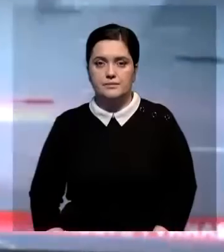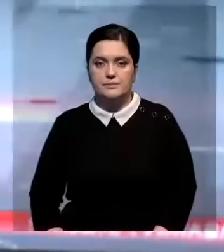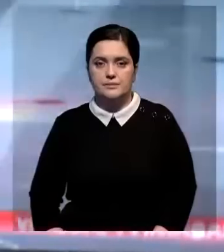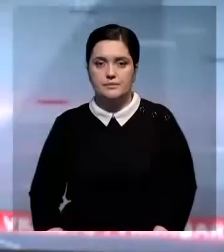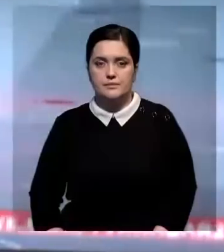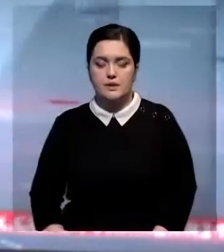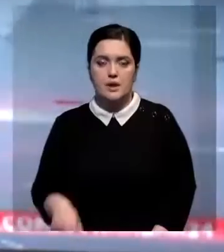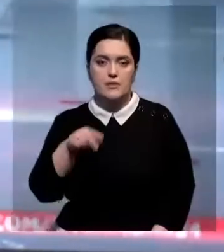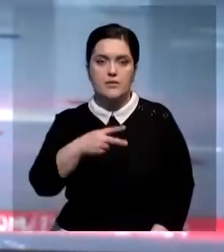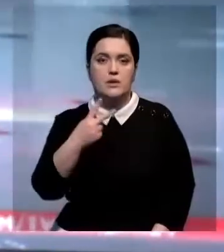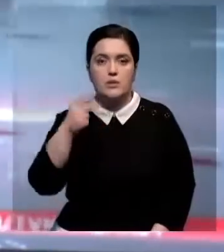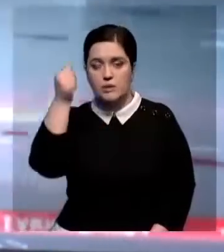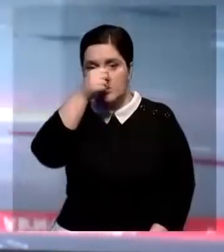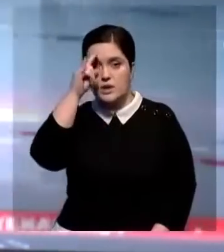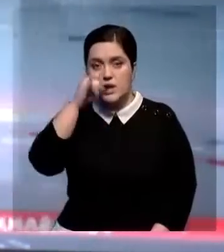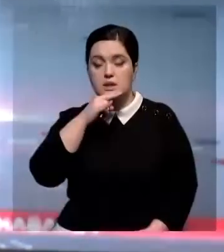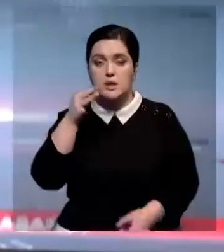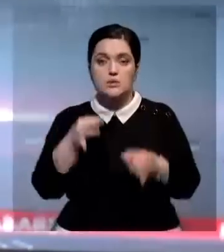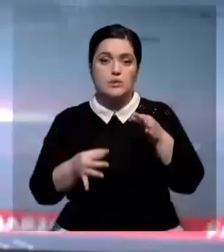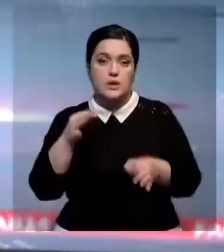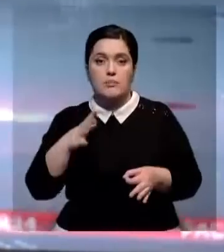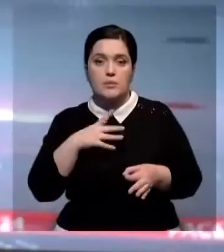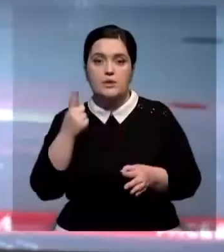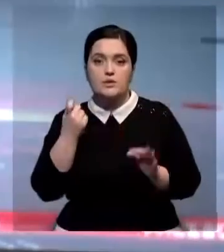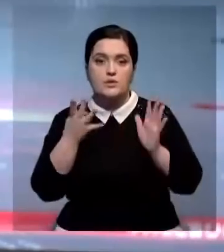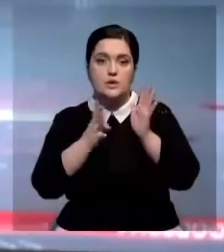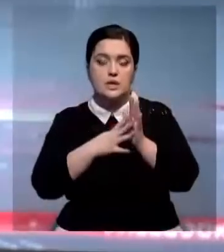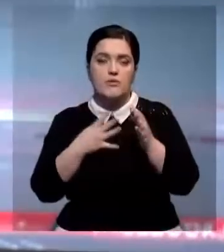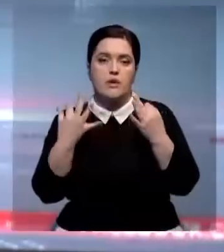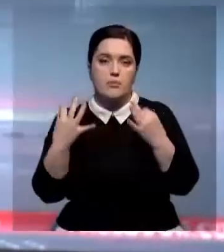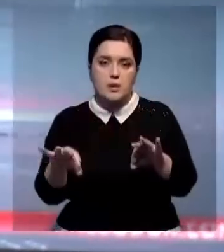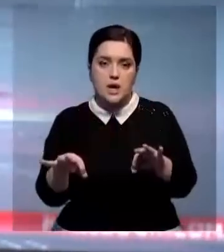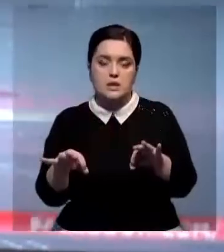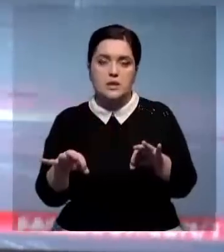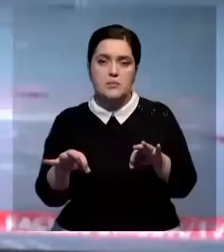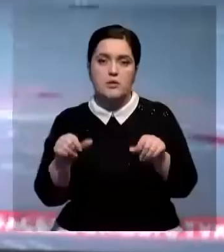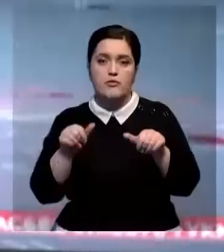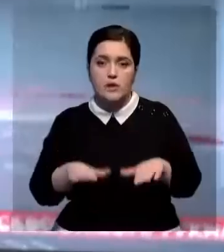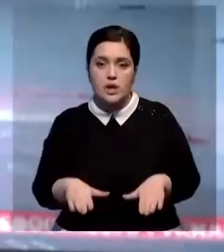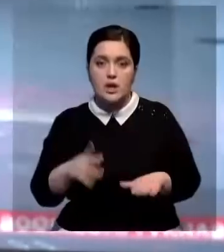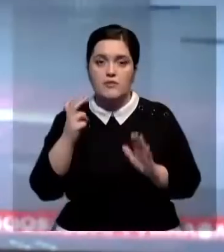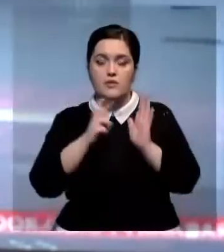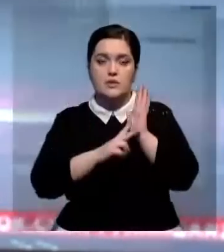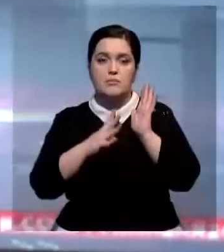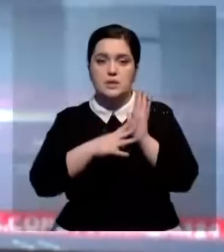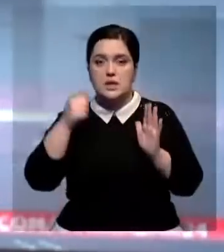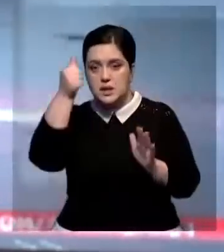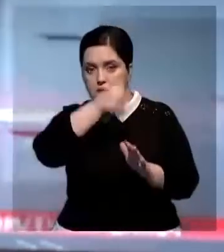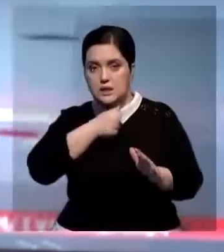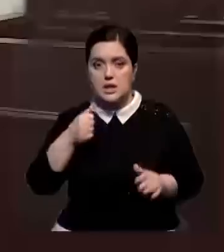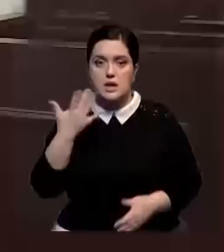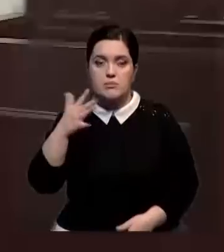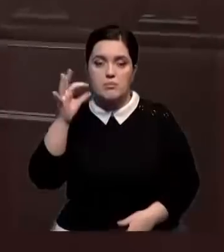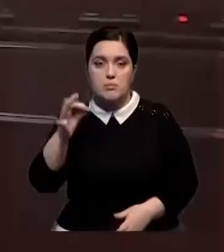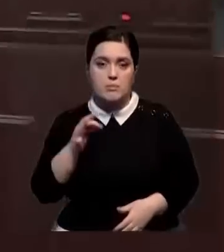В 2022 году казахстанские суды вынесли 149 оправдательных приговоров в отношении 279